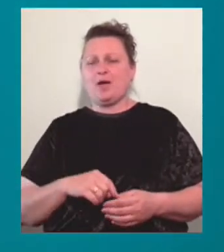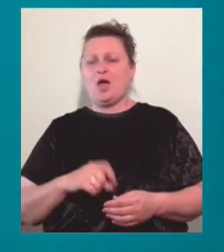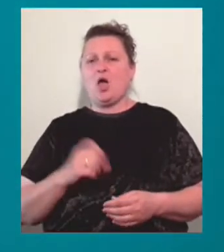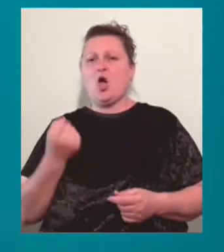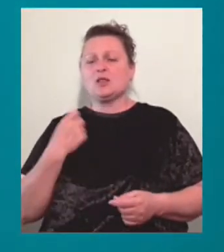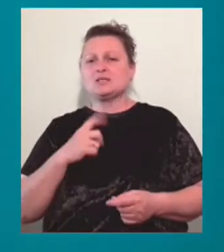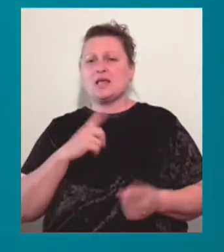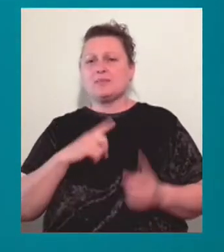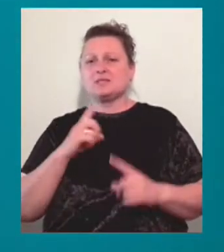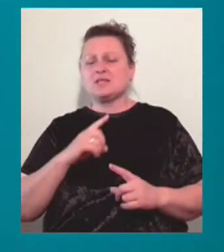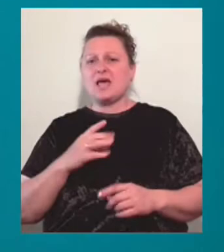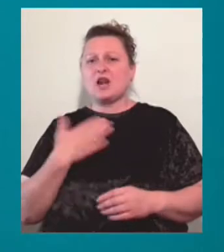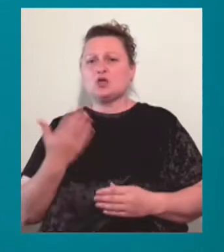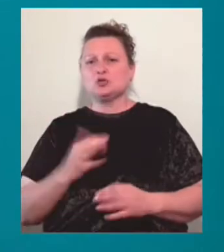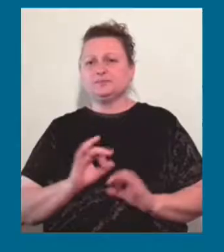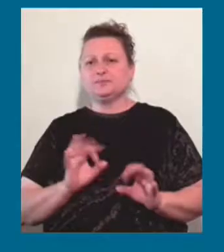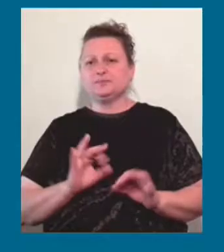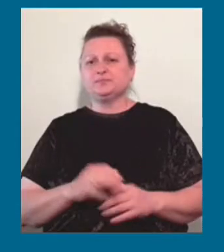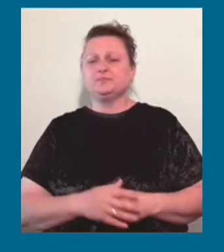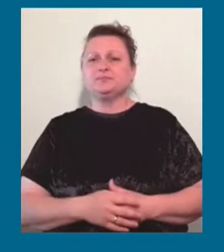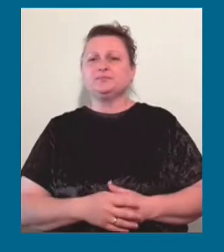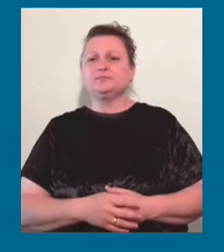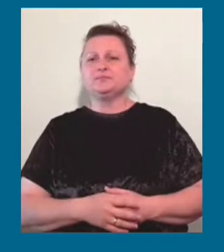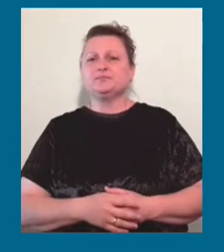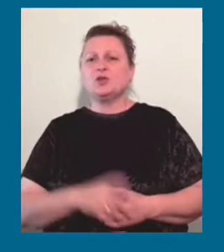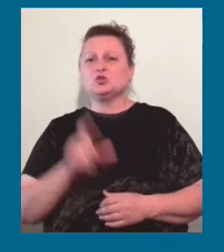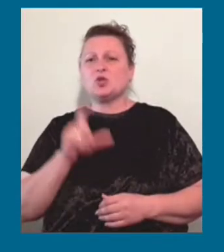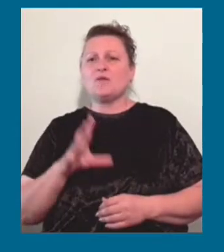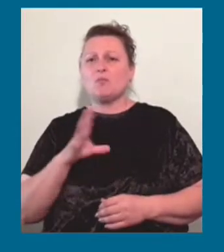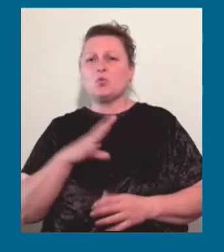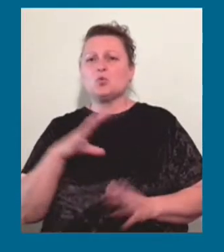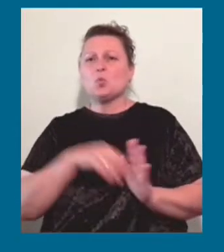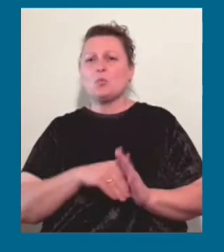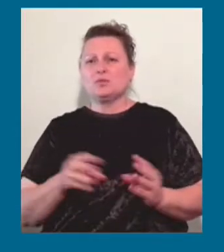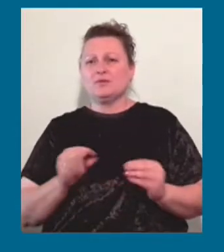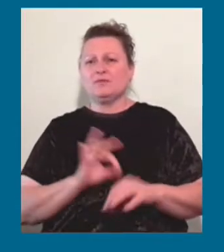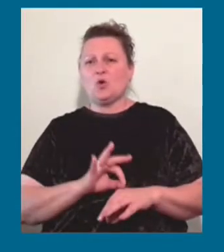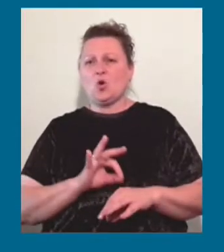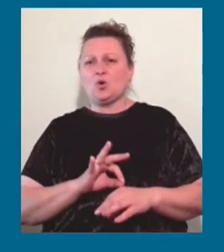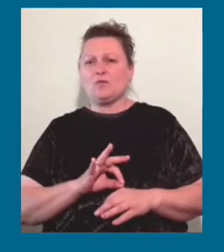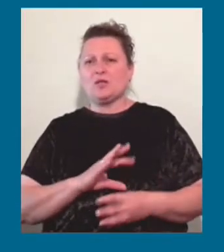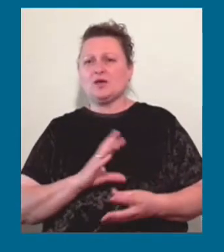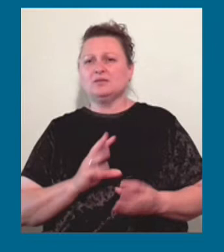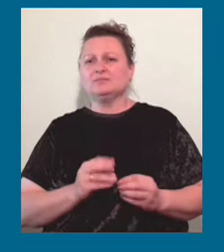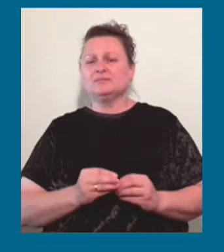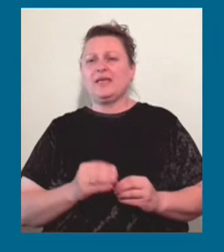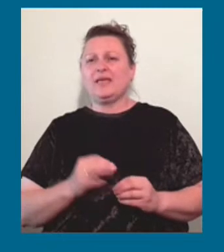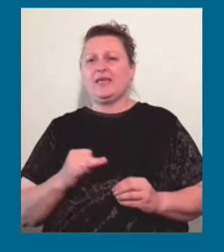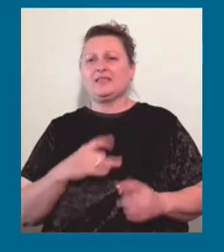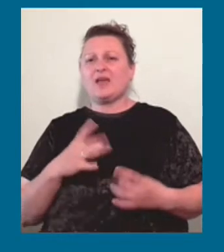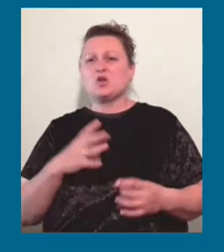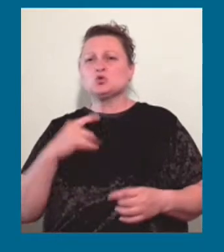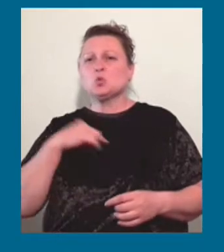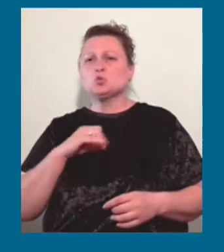облдержадміністрації Денис Соколов. У чоловіка були супутні захворювання центральної нервової системи та сердечно-сосудистої